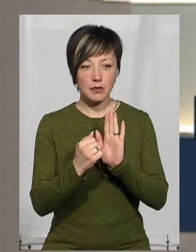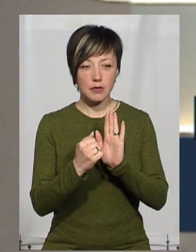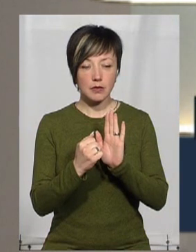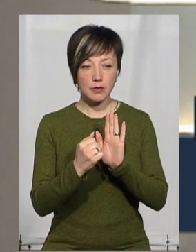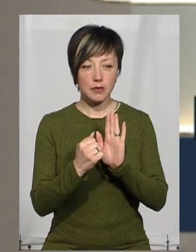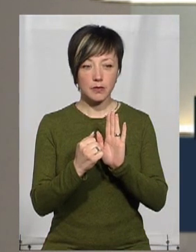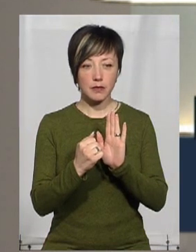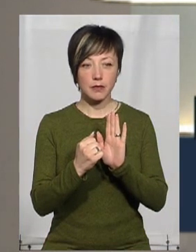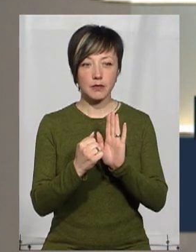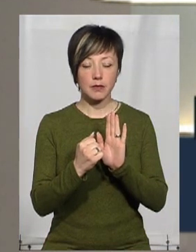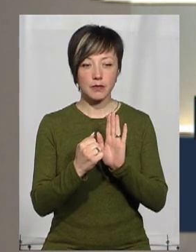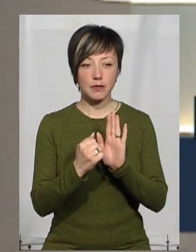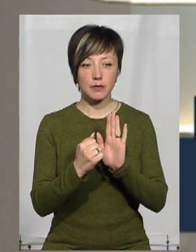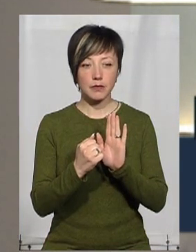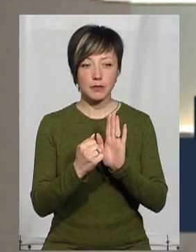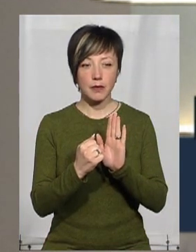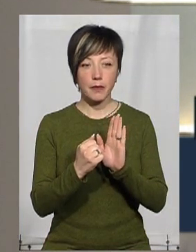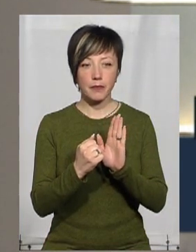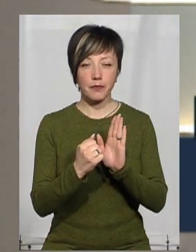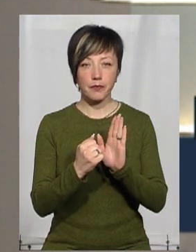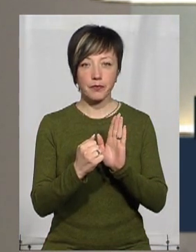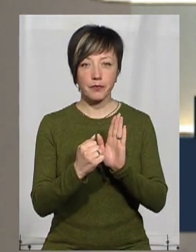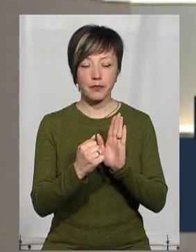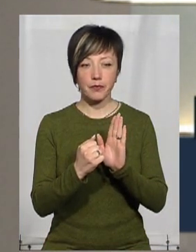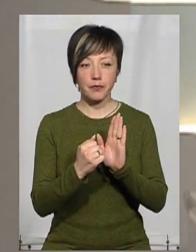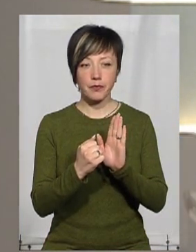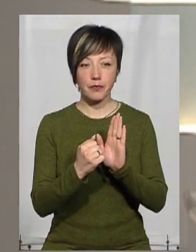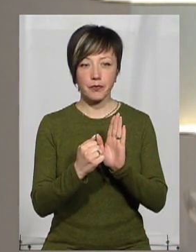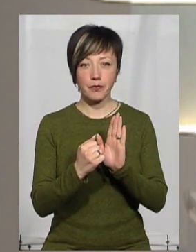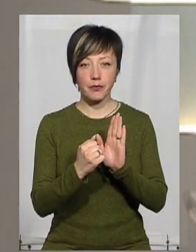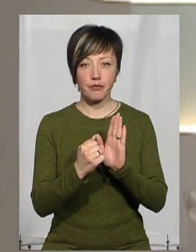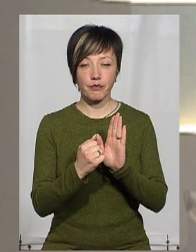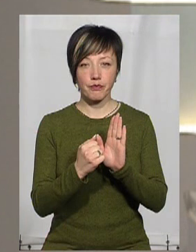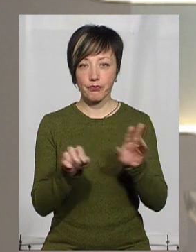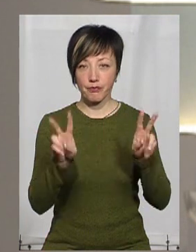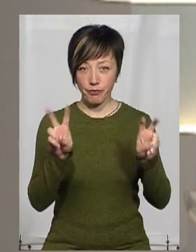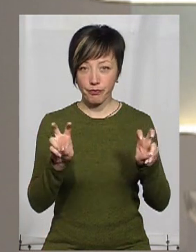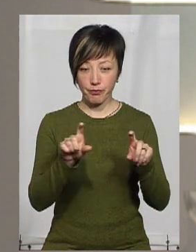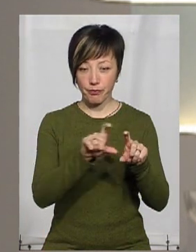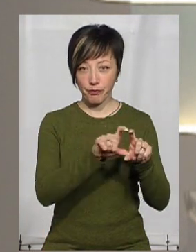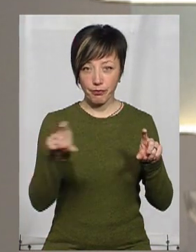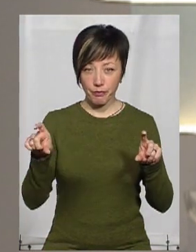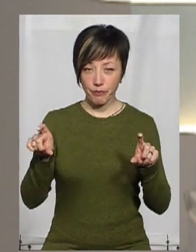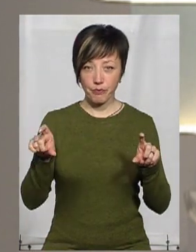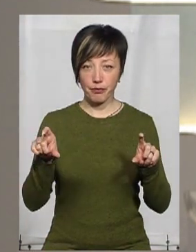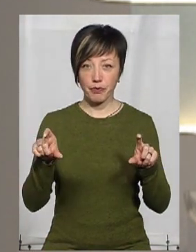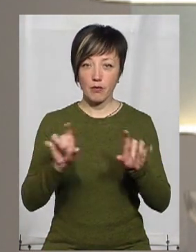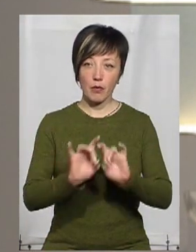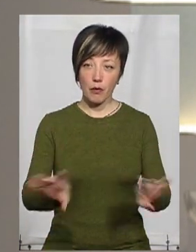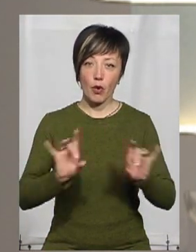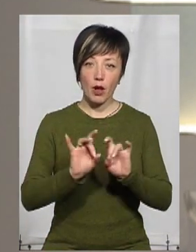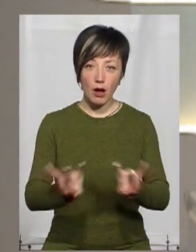такі зображення, такі заклики, в яких ви